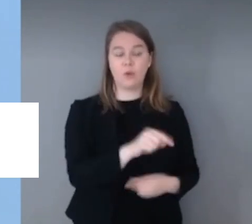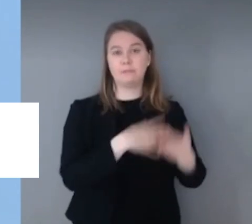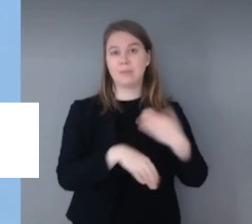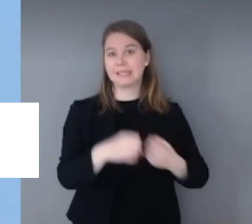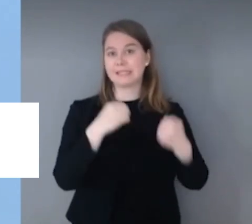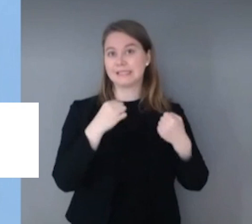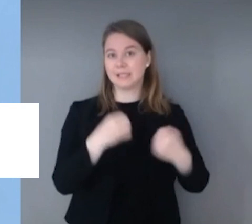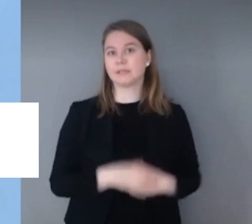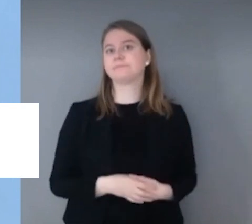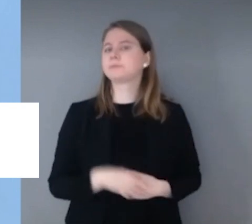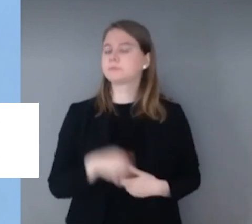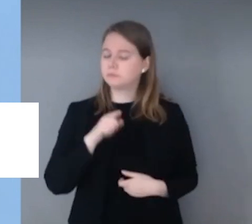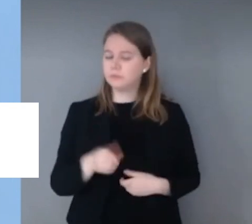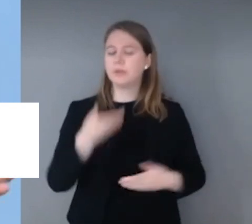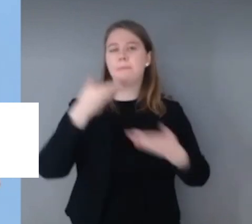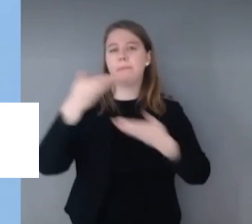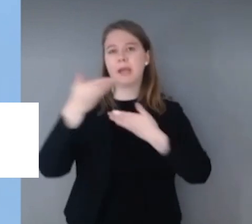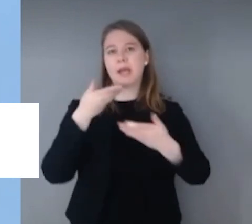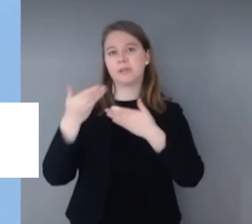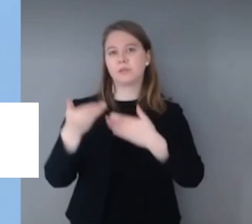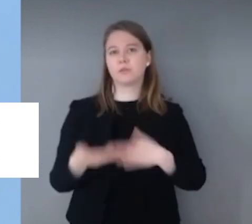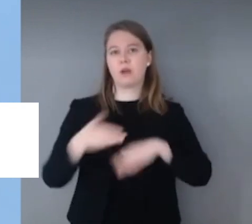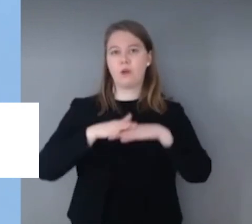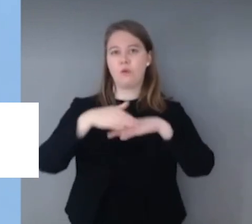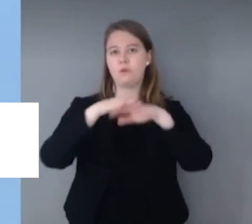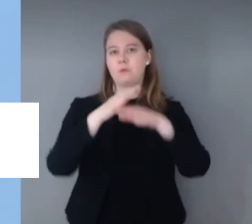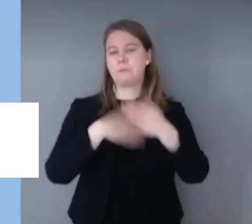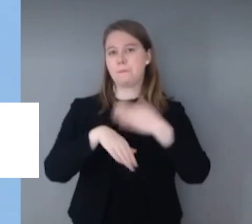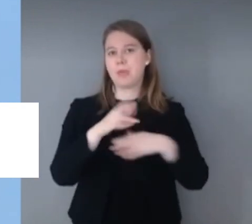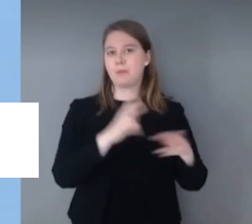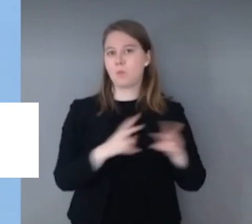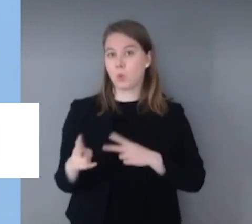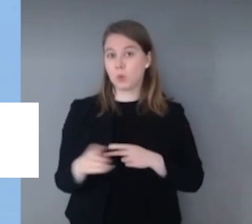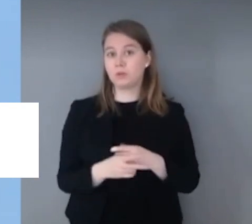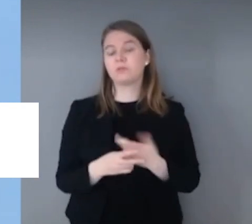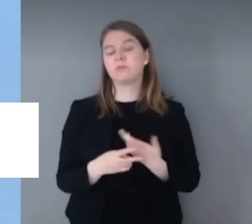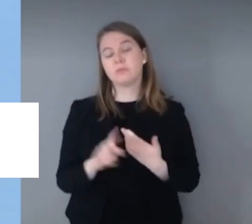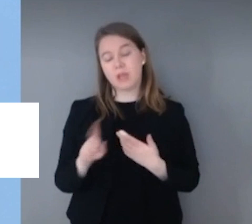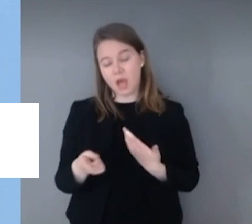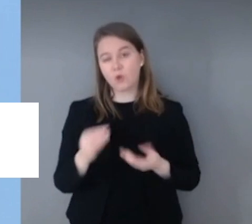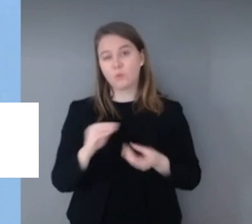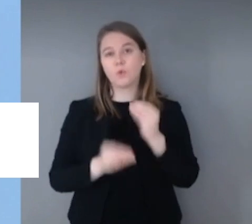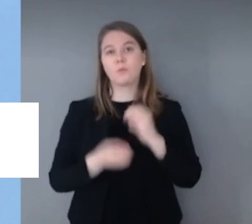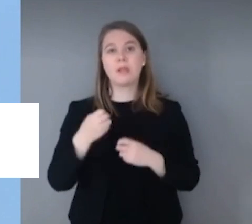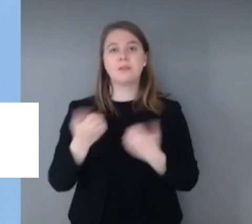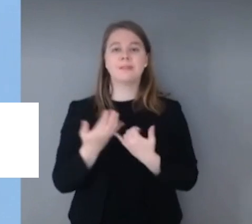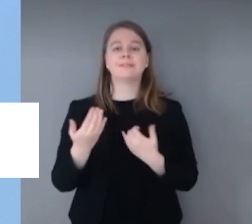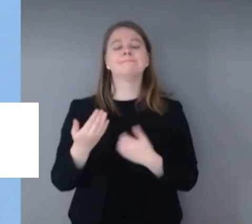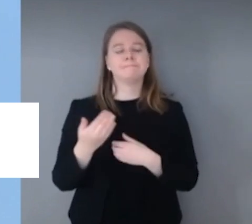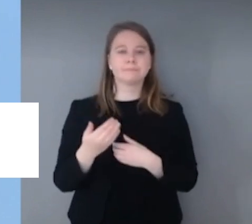Beratungsintensität gesteigert. Und wir haben das ganz klare Problemfeld, ältere Arbeitnehmerinnen und Arbeitnehmer und